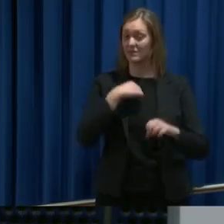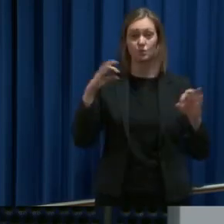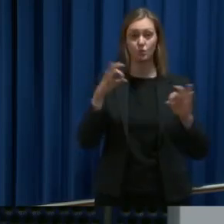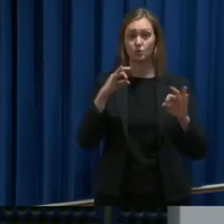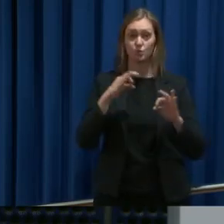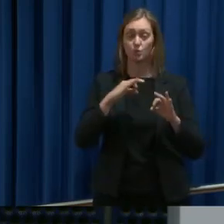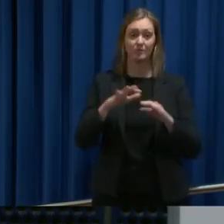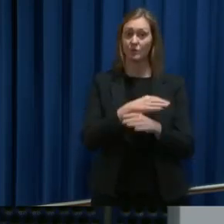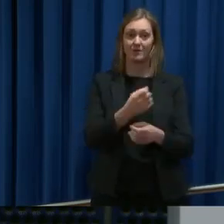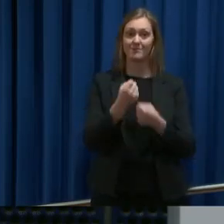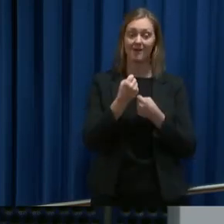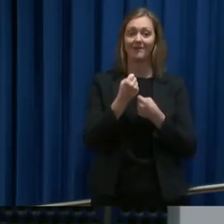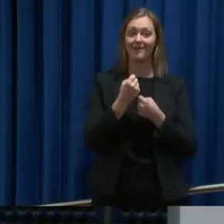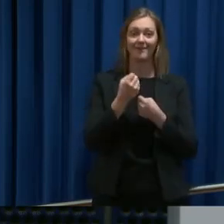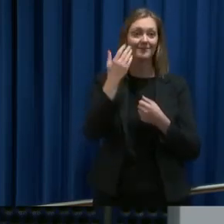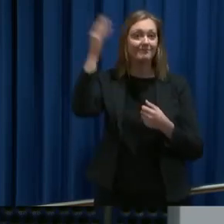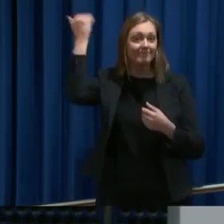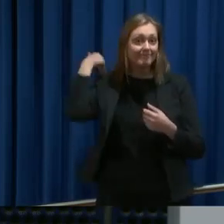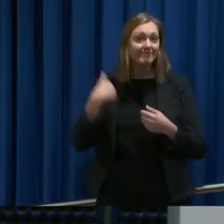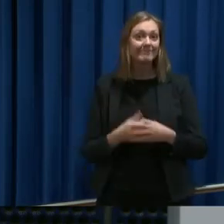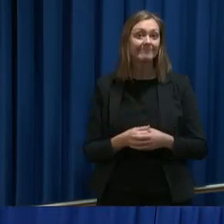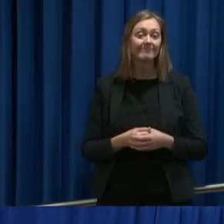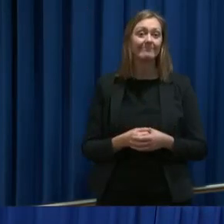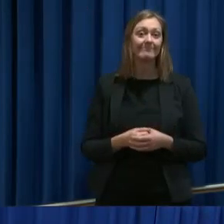fullmakter på plass for en slik situasjon allerede?